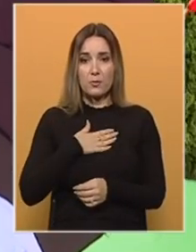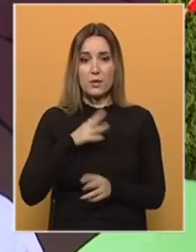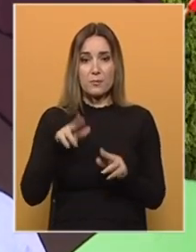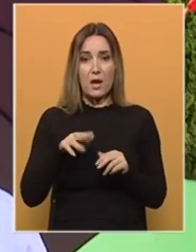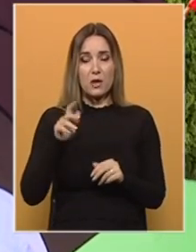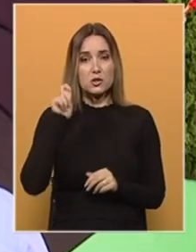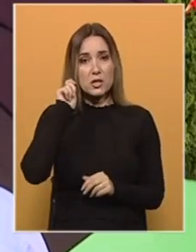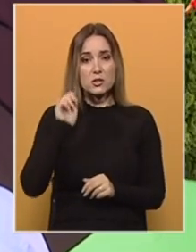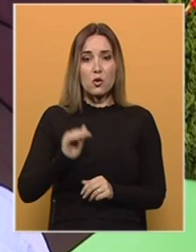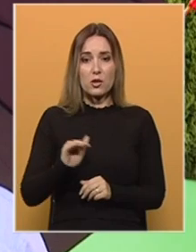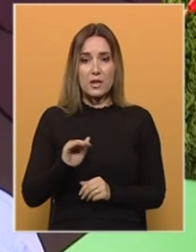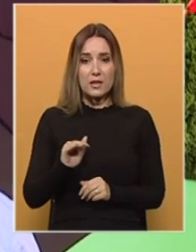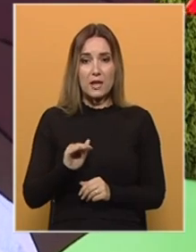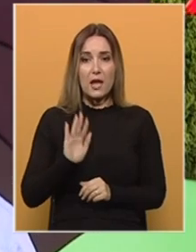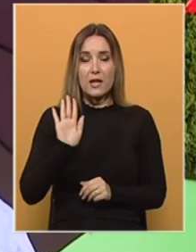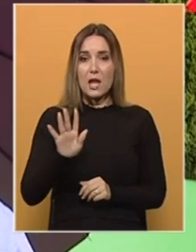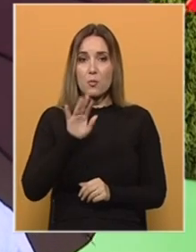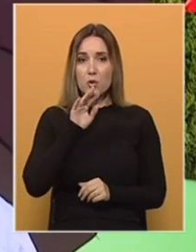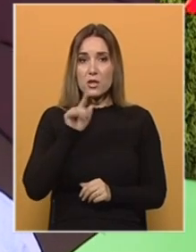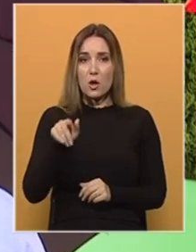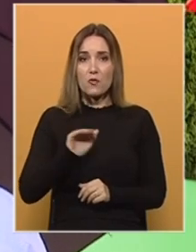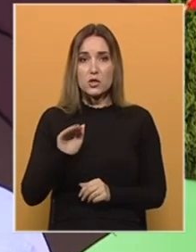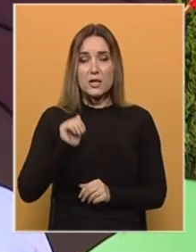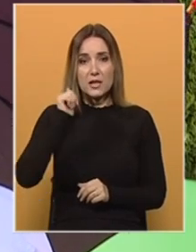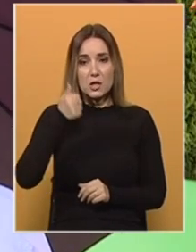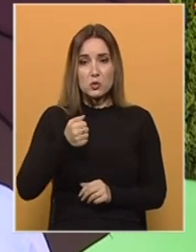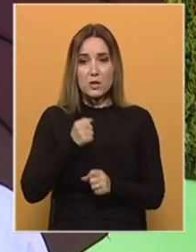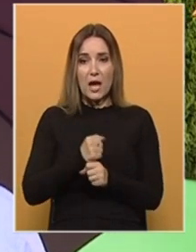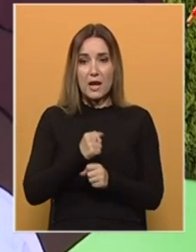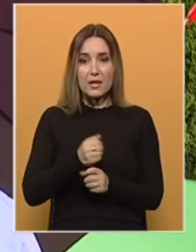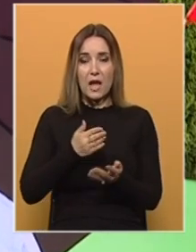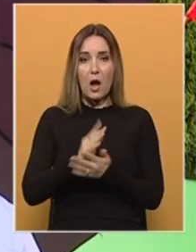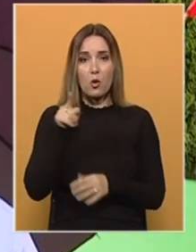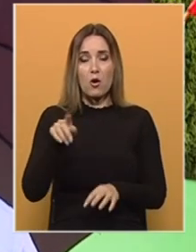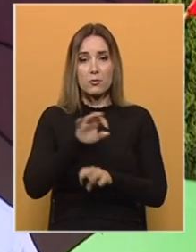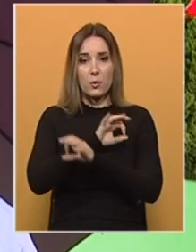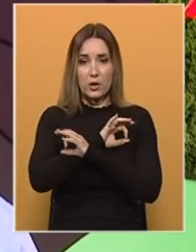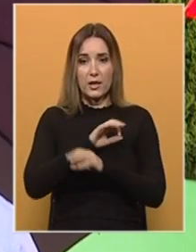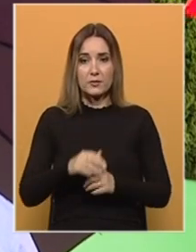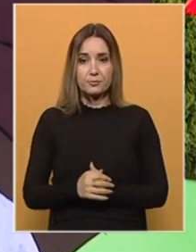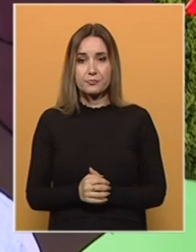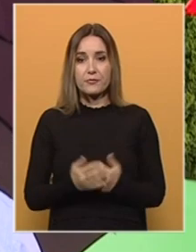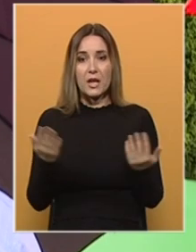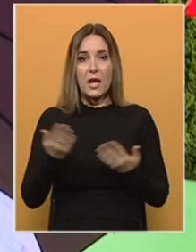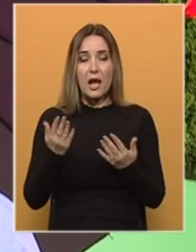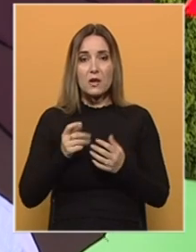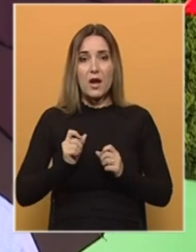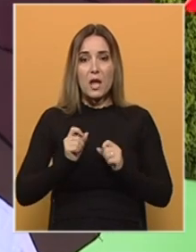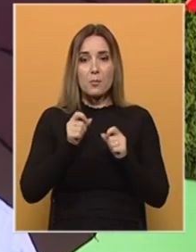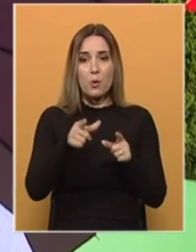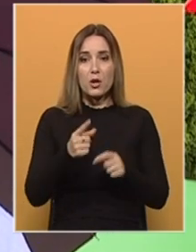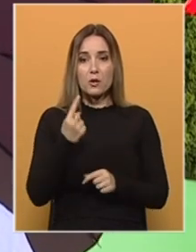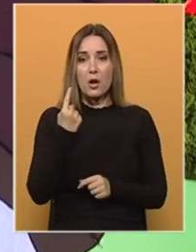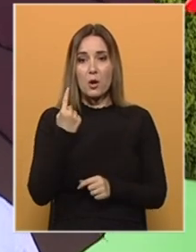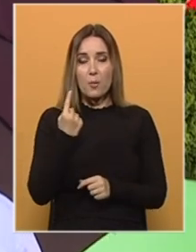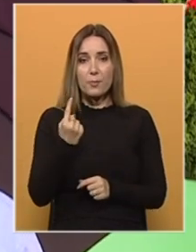žensko dijete i njemu rečeno njegove će dijete sutra raditi ako on pogine, kakva je poruka ako prvo